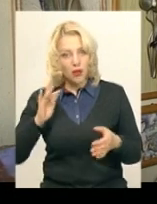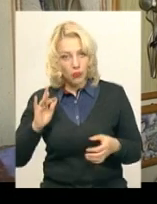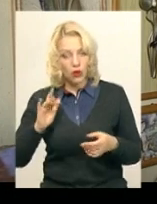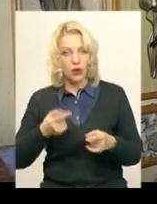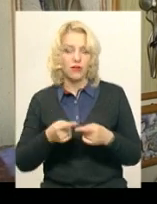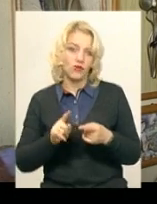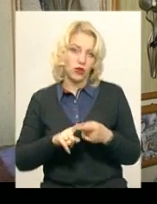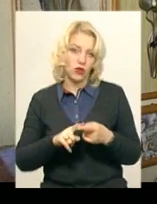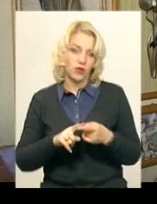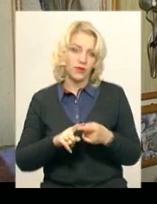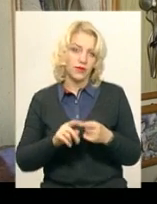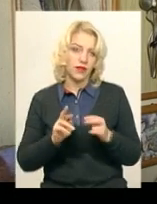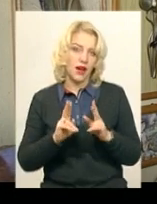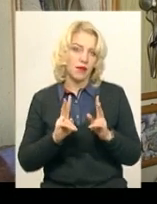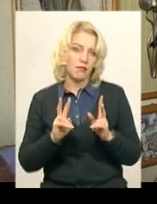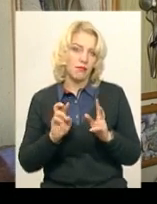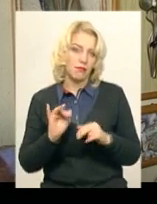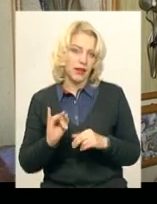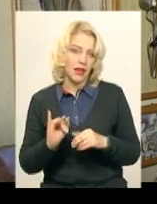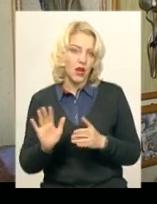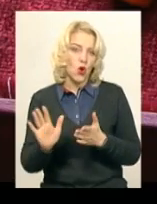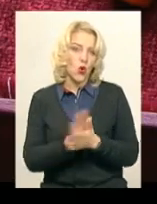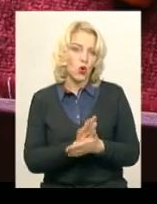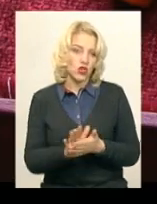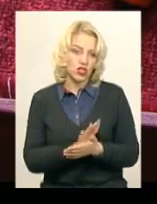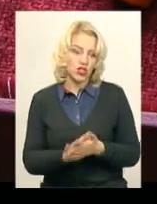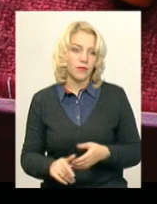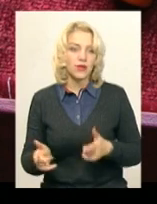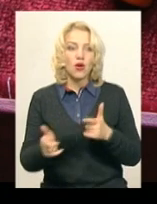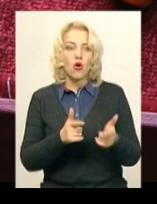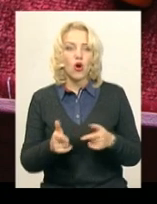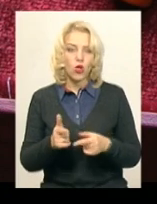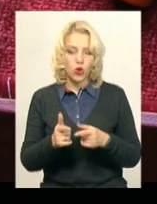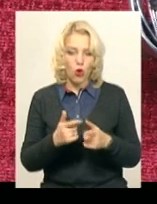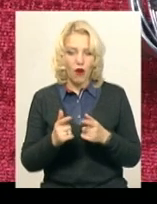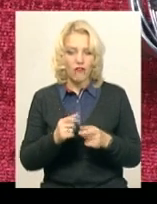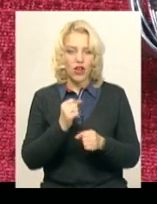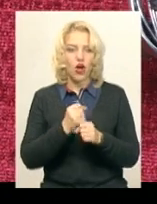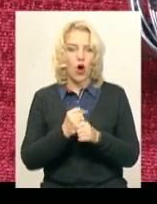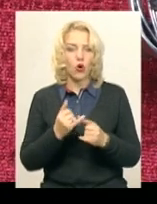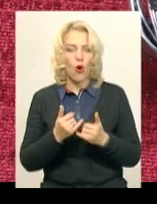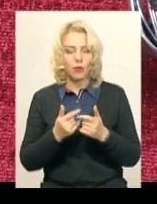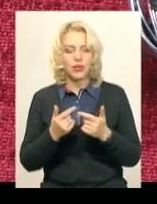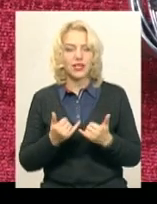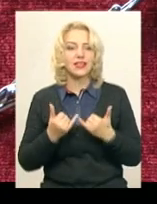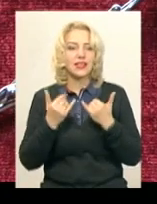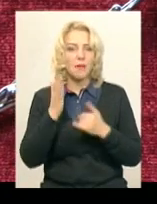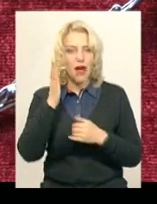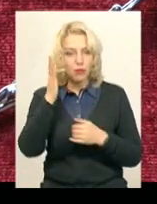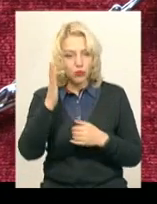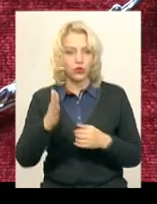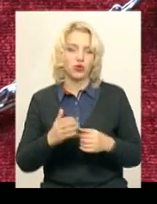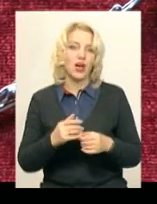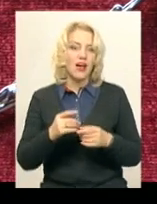воно очищає. Готових робіт для майбутній виставки, каже художник, вже є досить. Але до 7